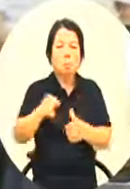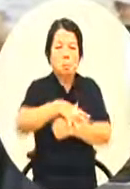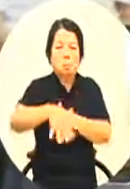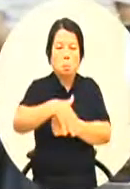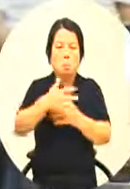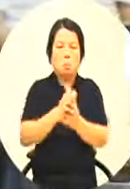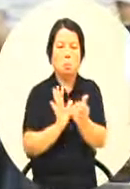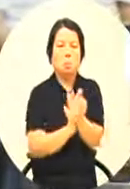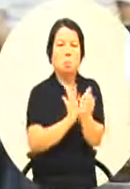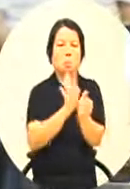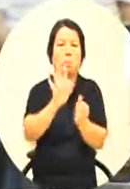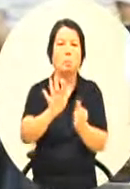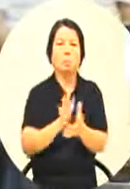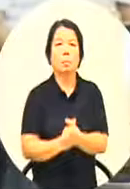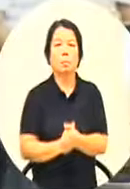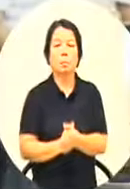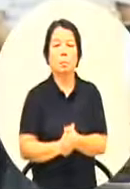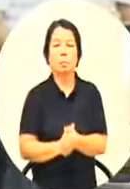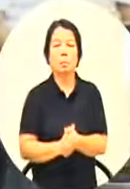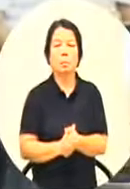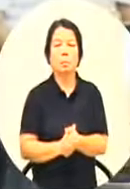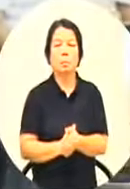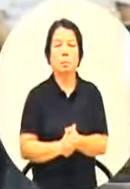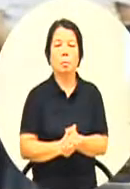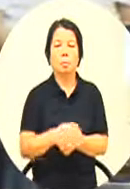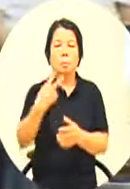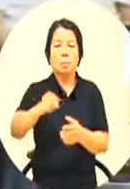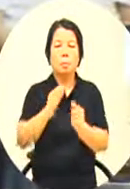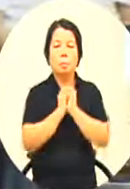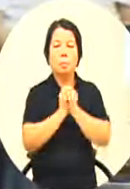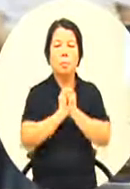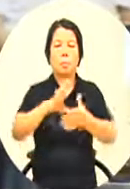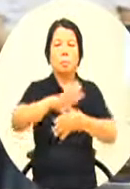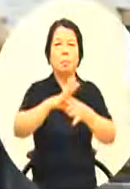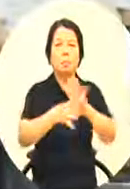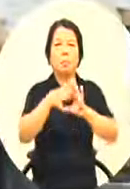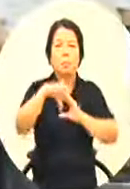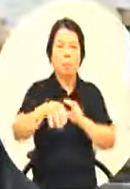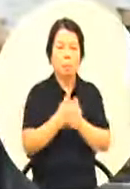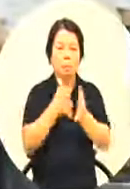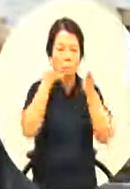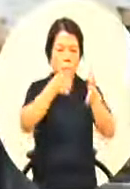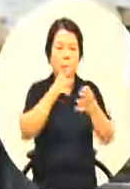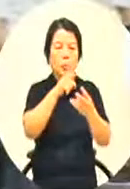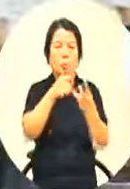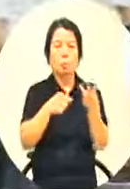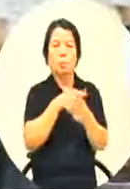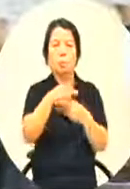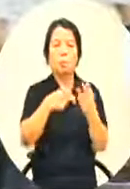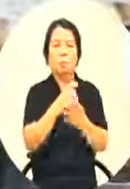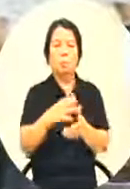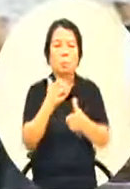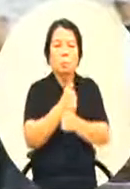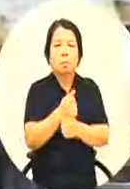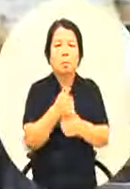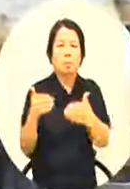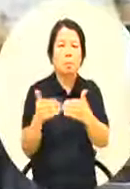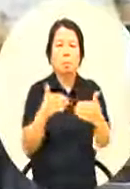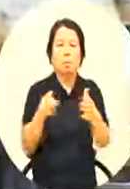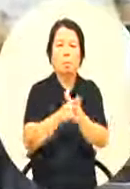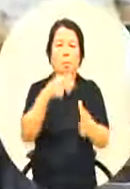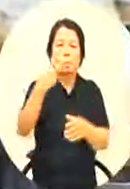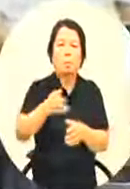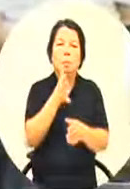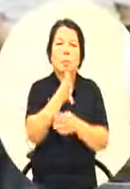一直支撑着我梦想那我们再次拜托文化局能够针对这些事情我在总咨询的时候再问